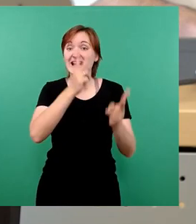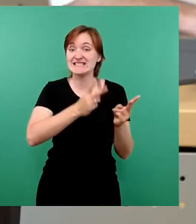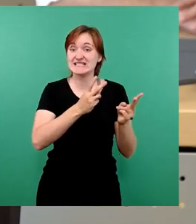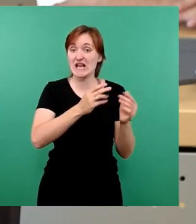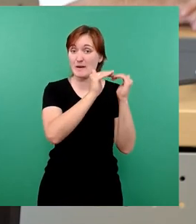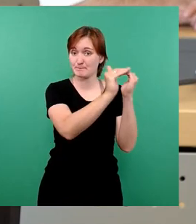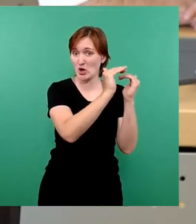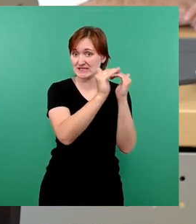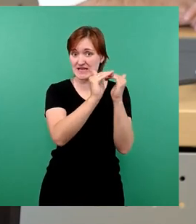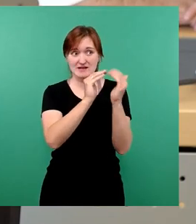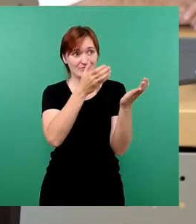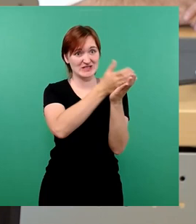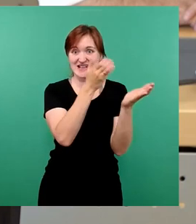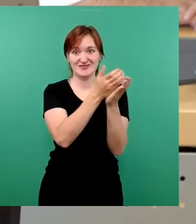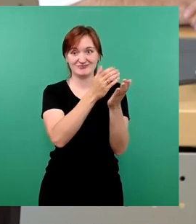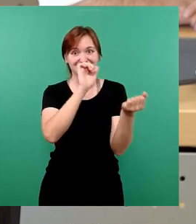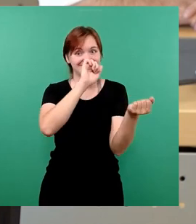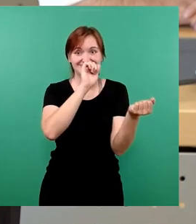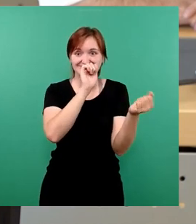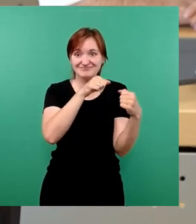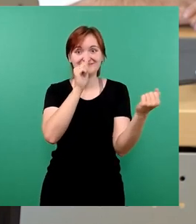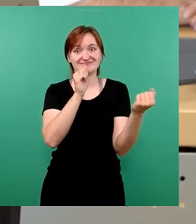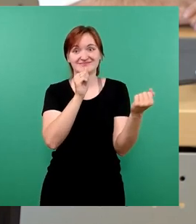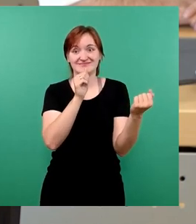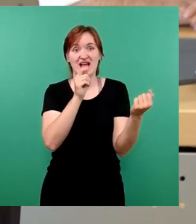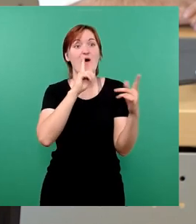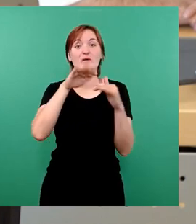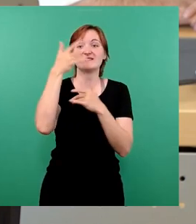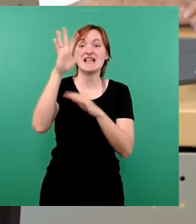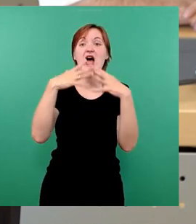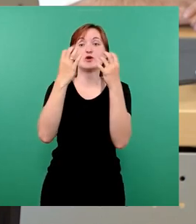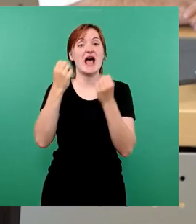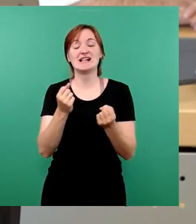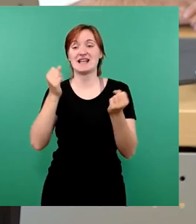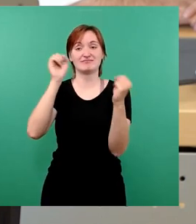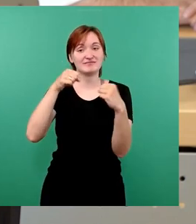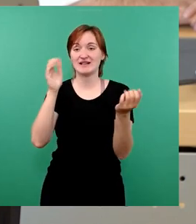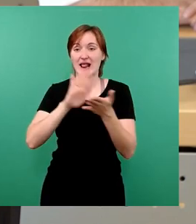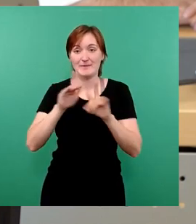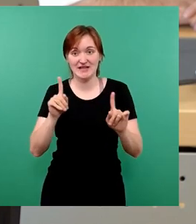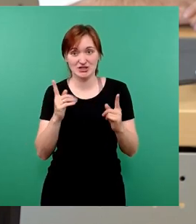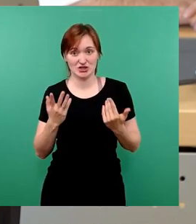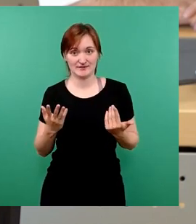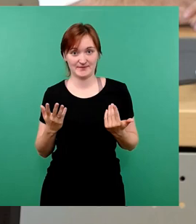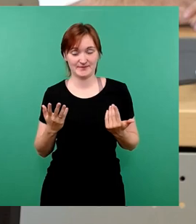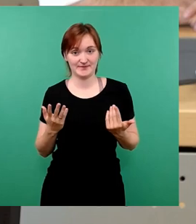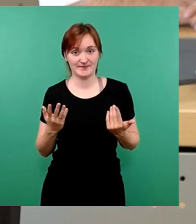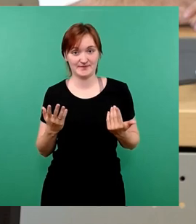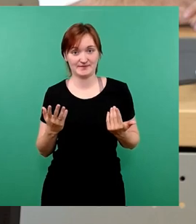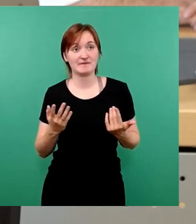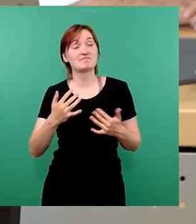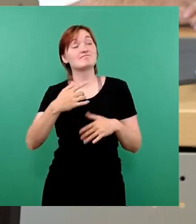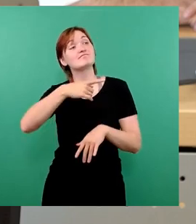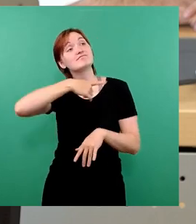dass wir uns nicht einigen können, sondern auch beim nächsten Haushalt. Und wir haben die große Hoffnung, dass dieser